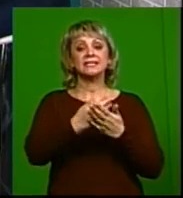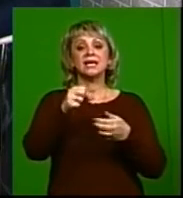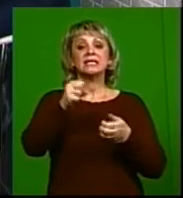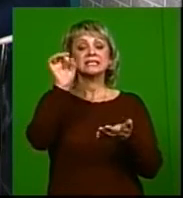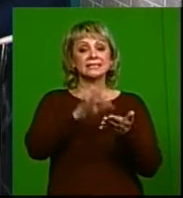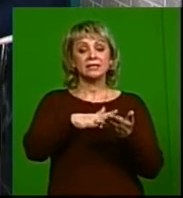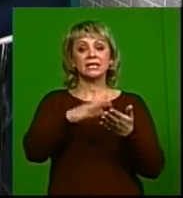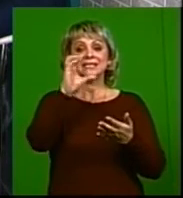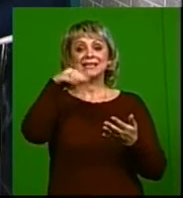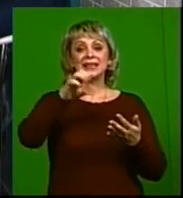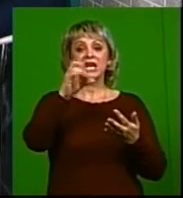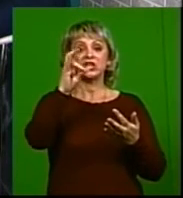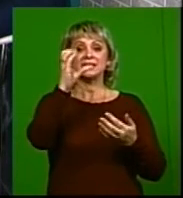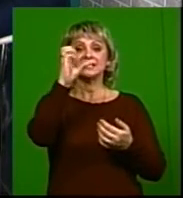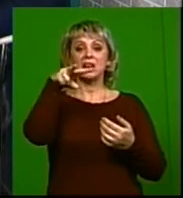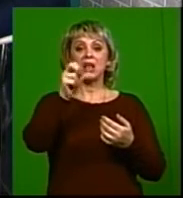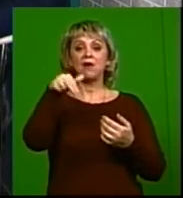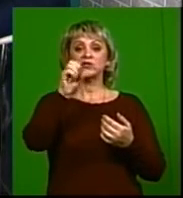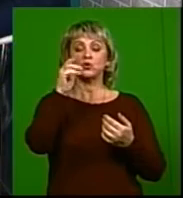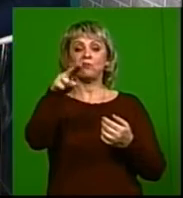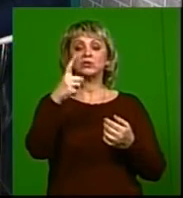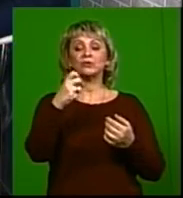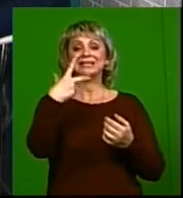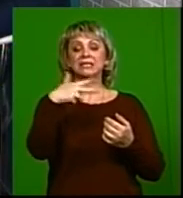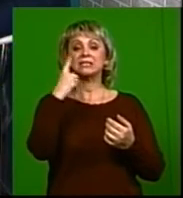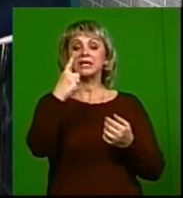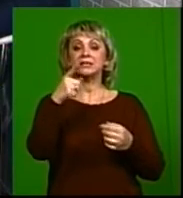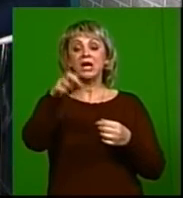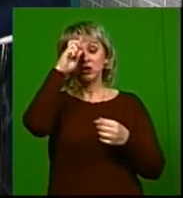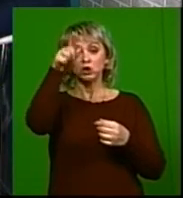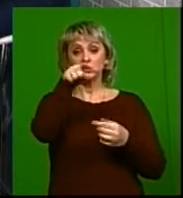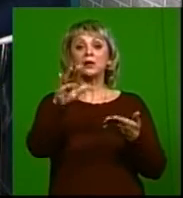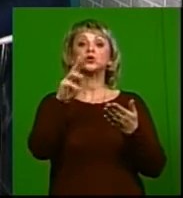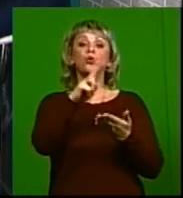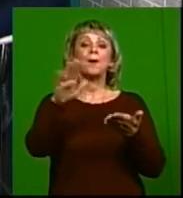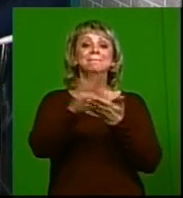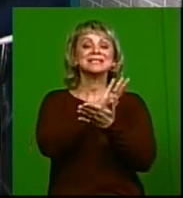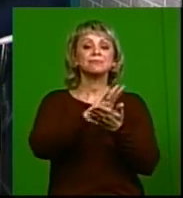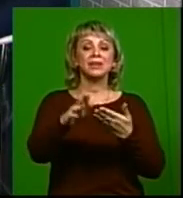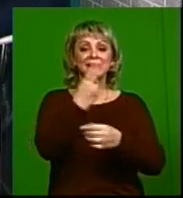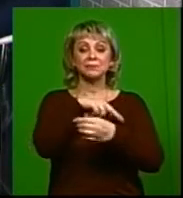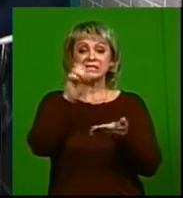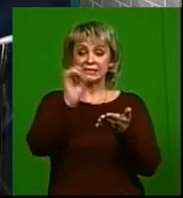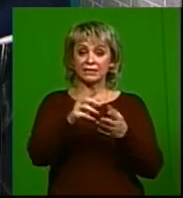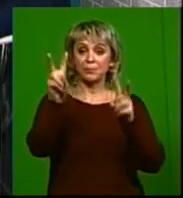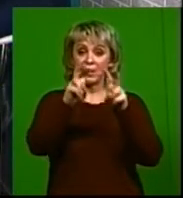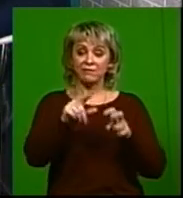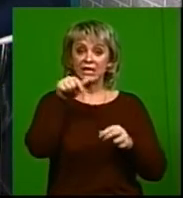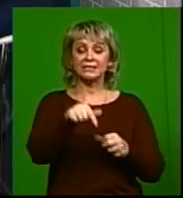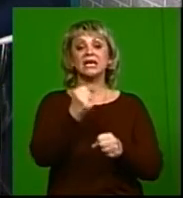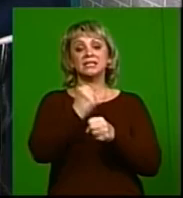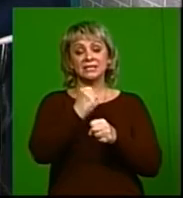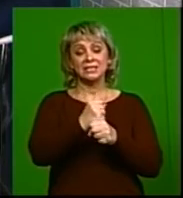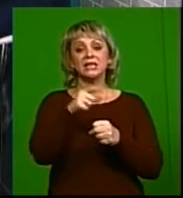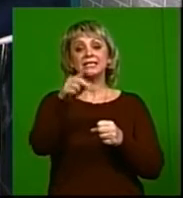СПИДом Станиславского, 91. Медицинская организация государственная, которая бесплатно, а при желании и анонимно, можно сделать